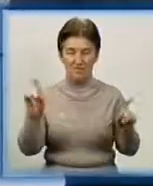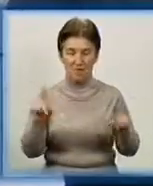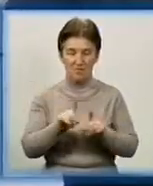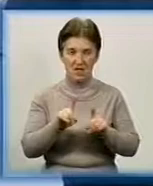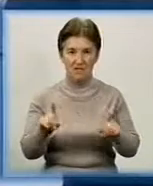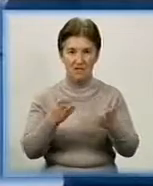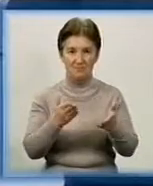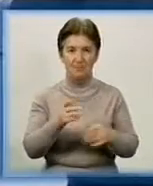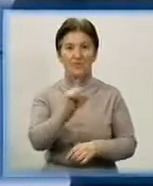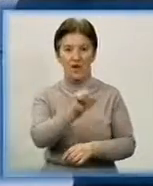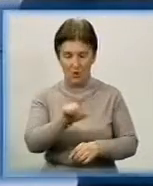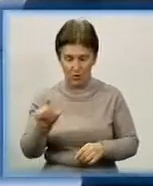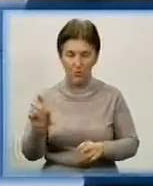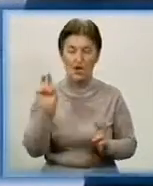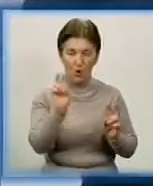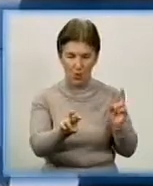Туди ходитимуть.